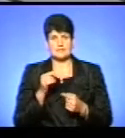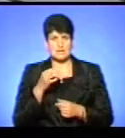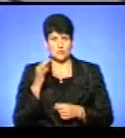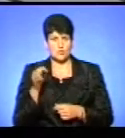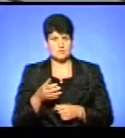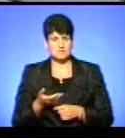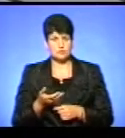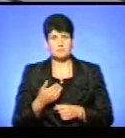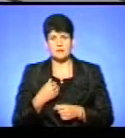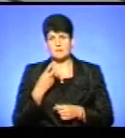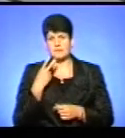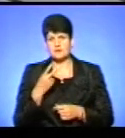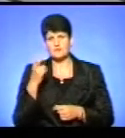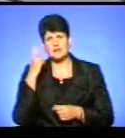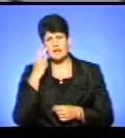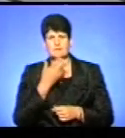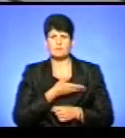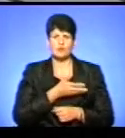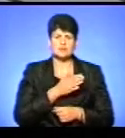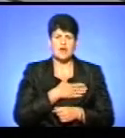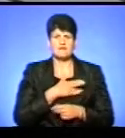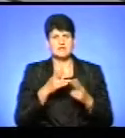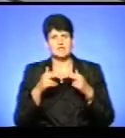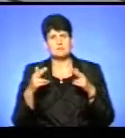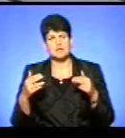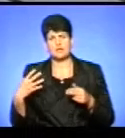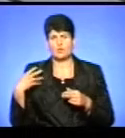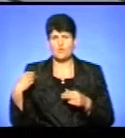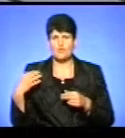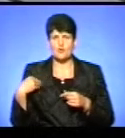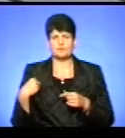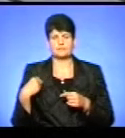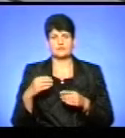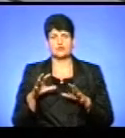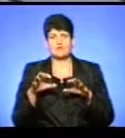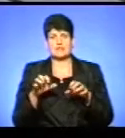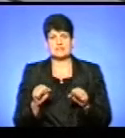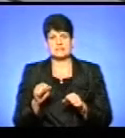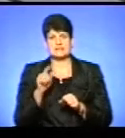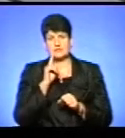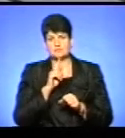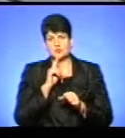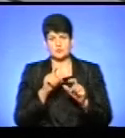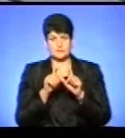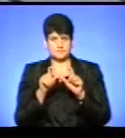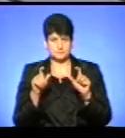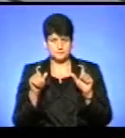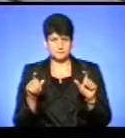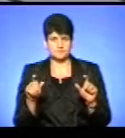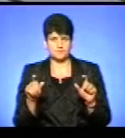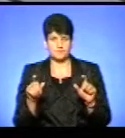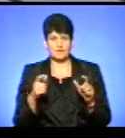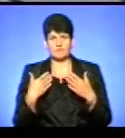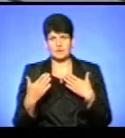Ми спострюємо, що в Києві, Полтаві, Дніпрі, Львові до власників мафів, цих малих підприємницьких точок